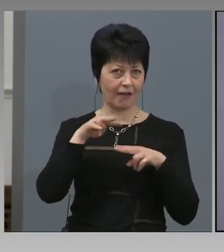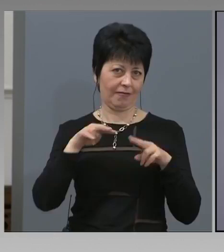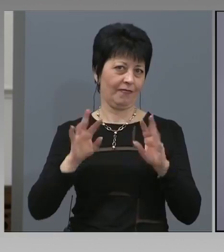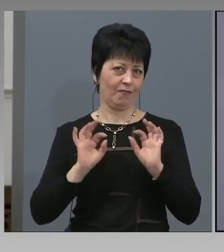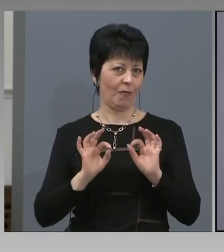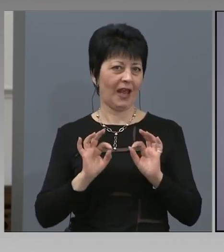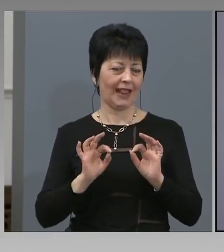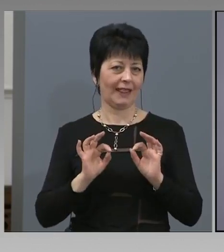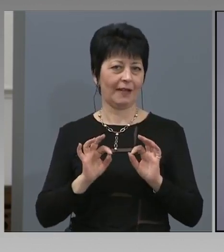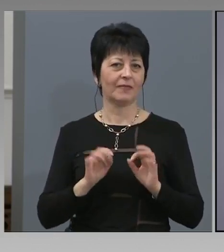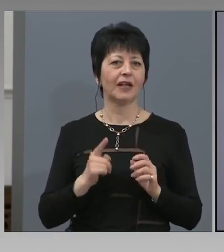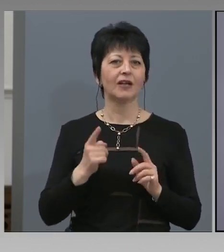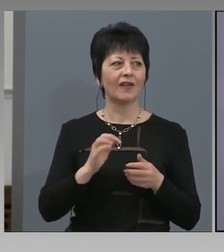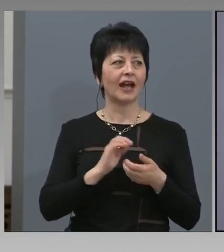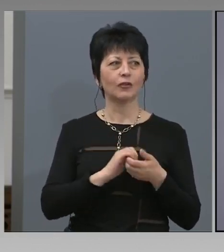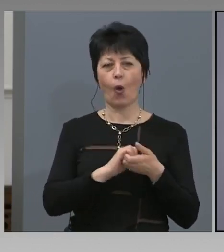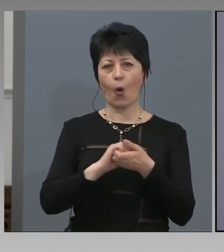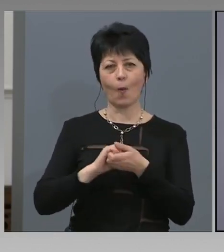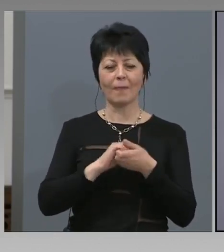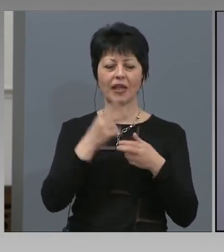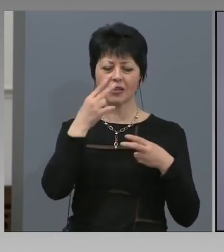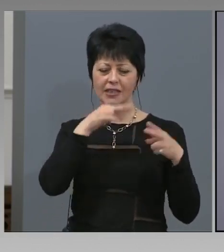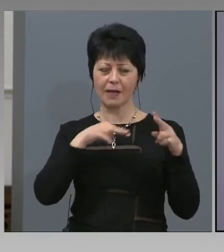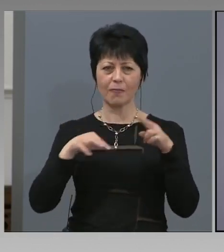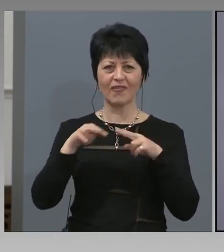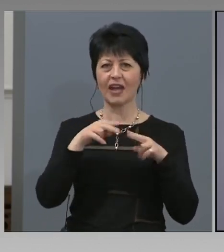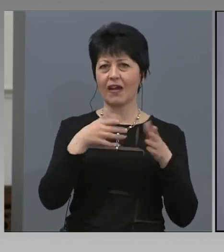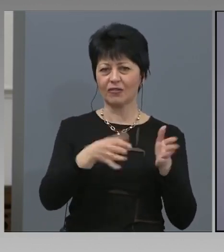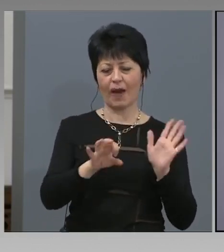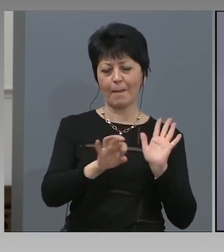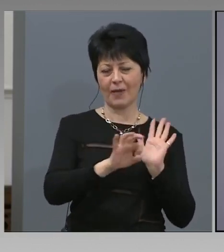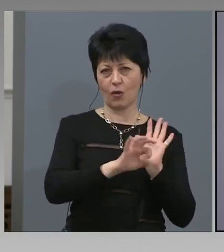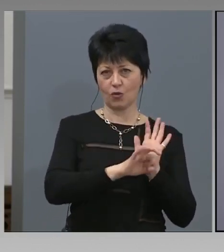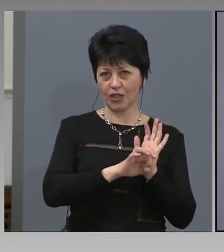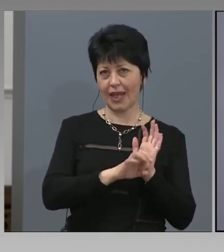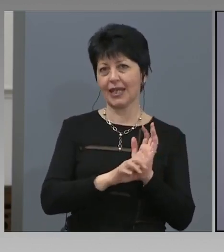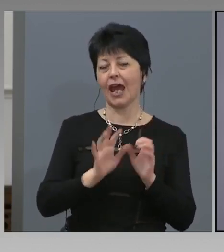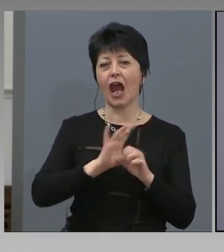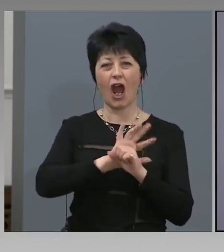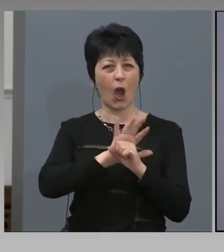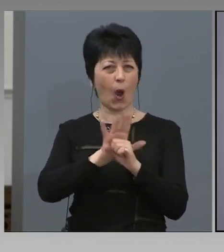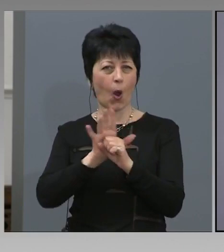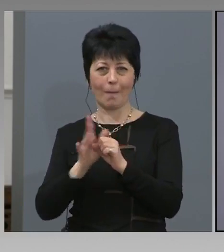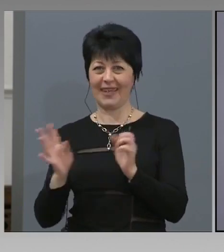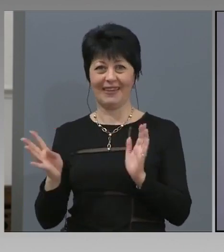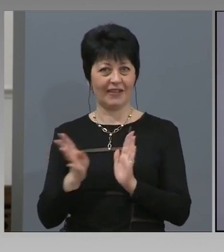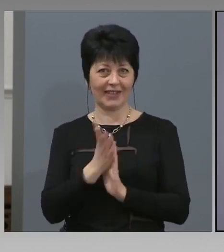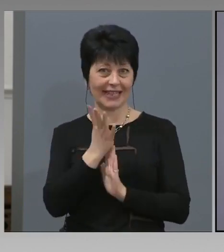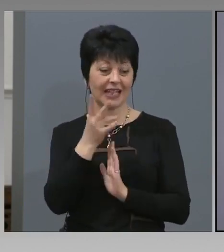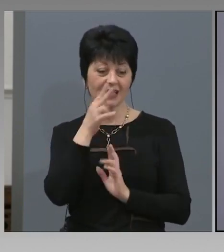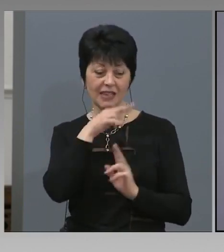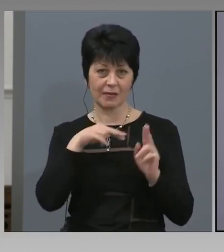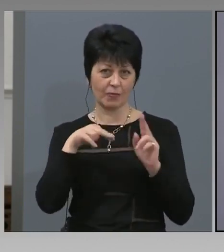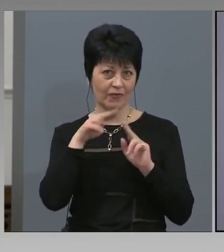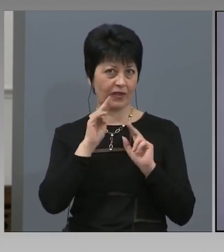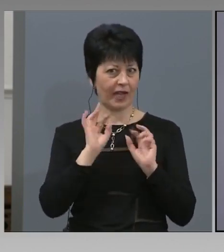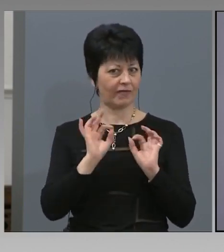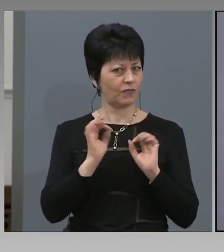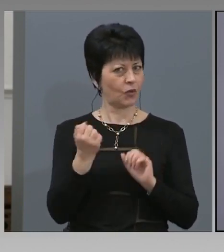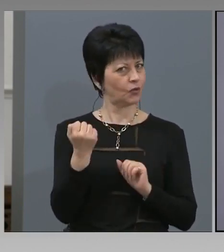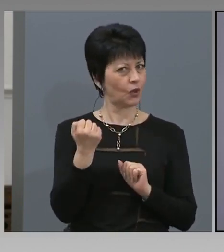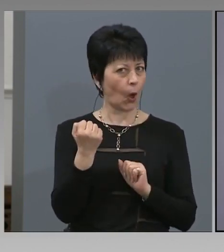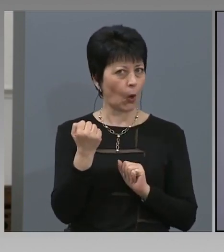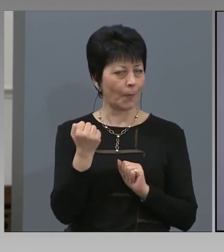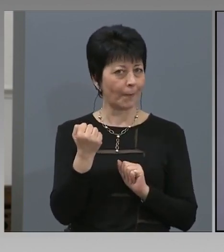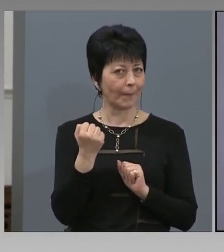компания проверяват всяко на приложение, особено в момента COVID-19 приложения, се проверяват много зорко. очакваме,